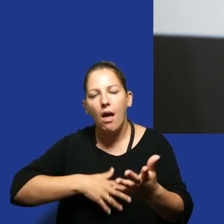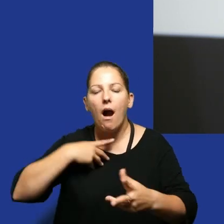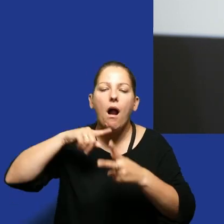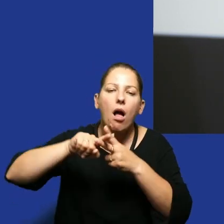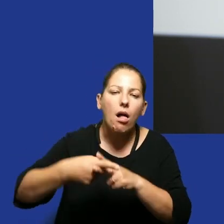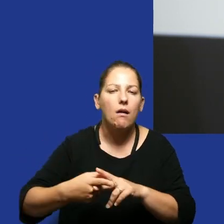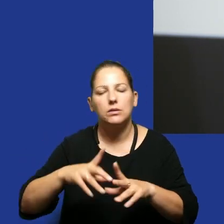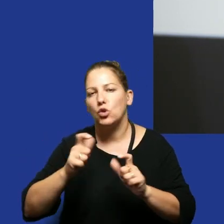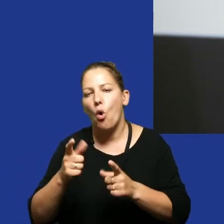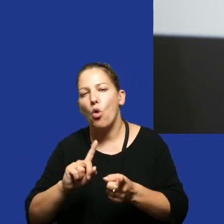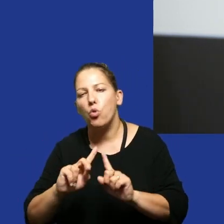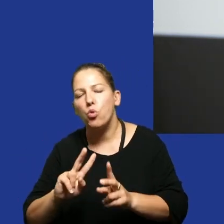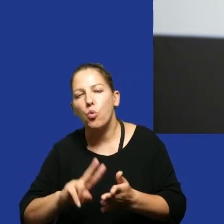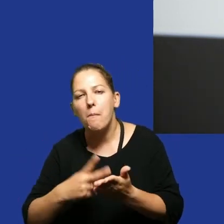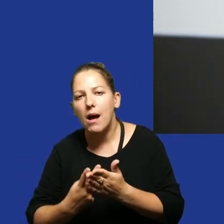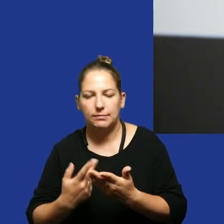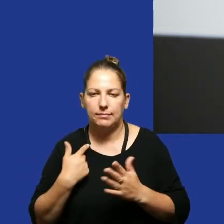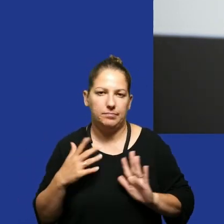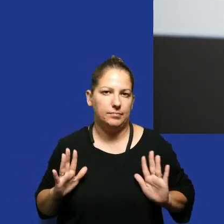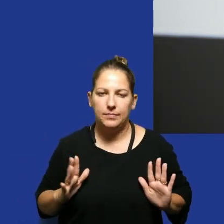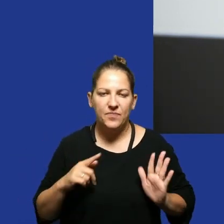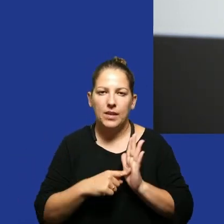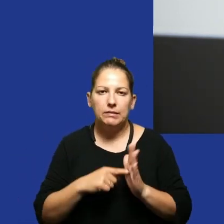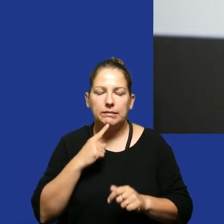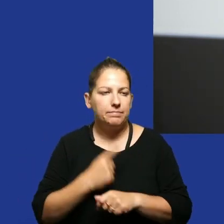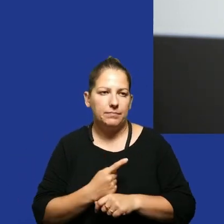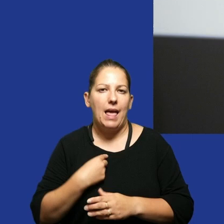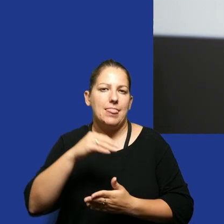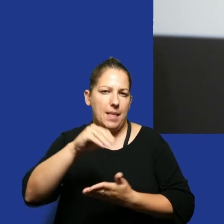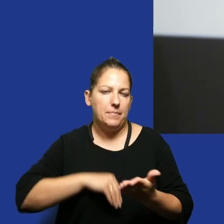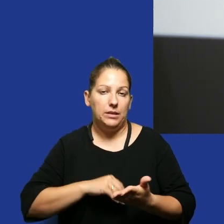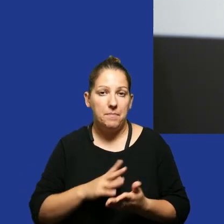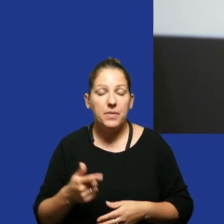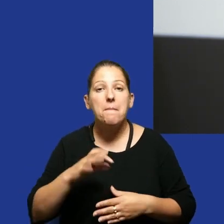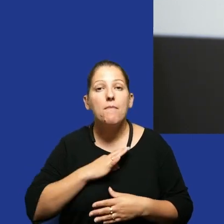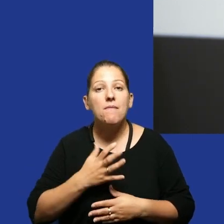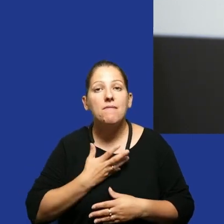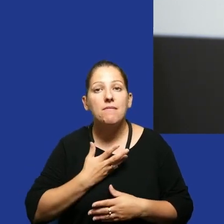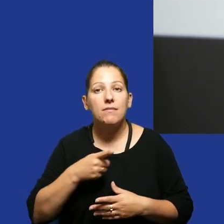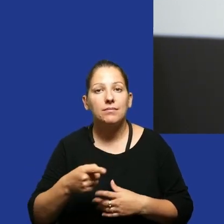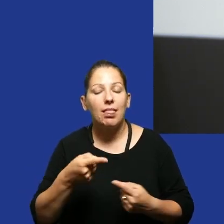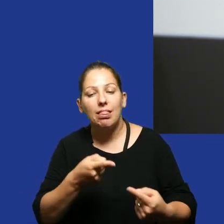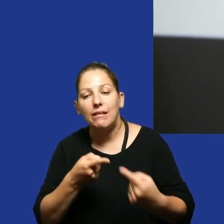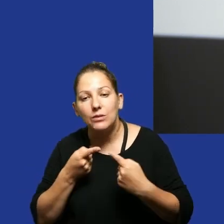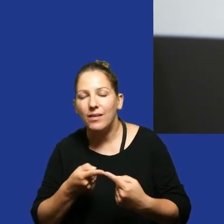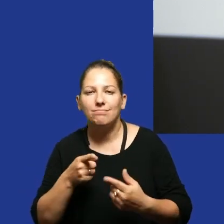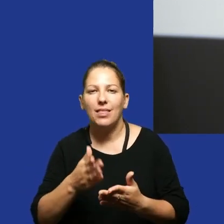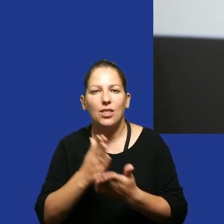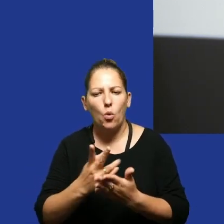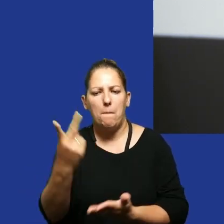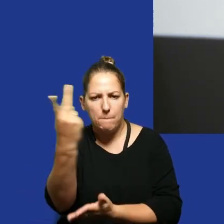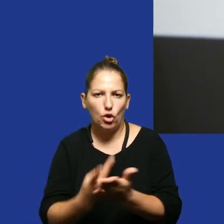ingeruję i jeżeli ja go muszę tłumaczyć to ja wtedy stwierdzałem źle go napisałem bo proszę nikt ze mną ma nie dyskutować tylko mają to